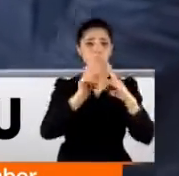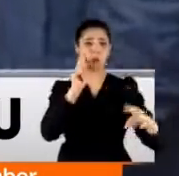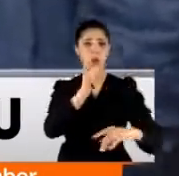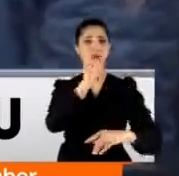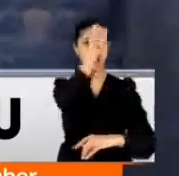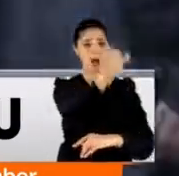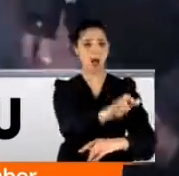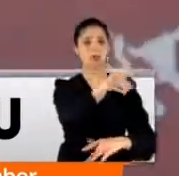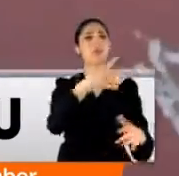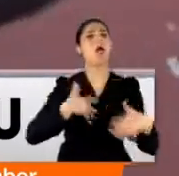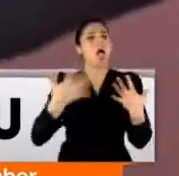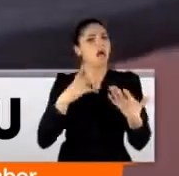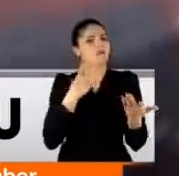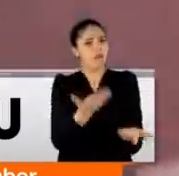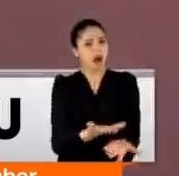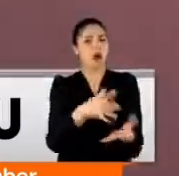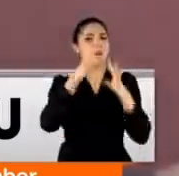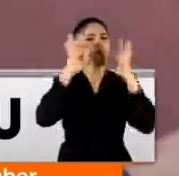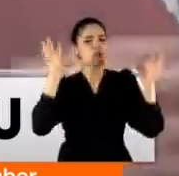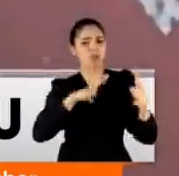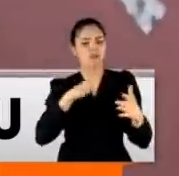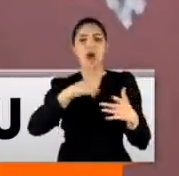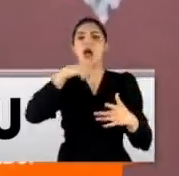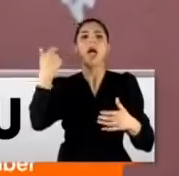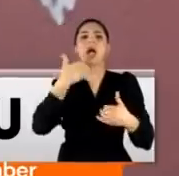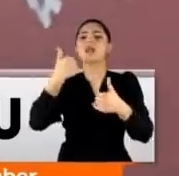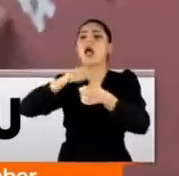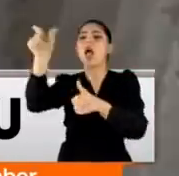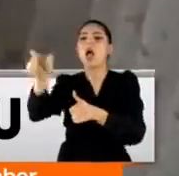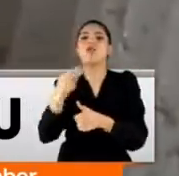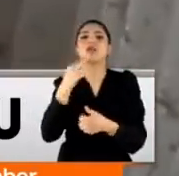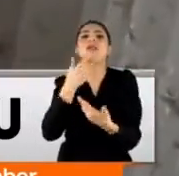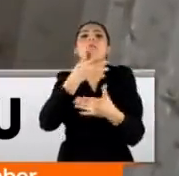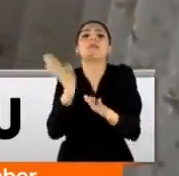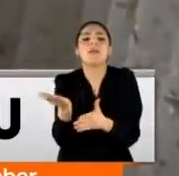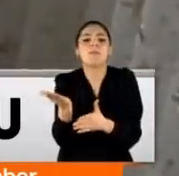bulan adam bir hayli neşeliydi. Eski eşininse olup bitenden haberi dahi yoktu.